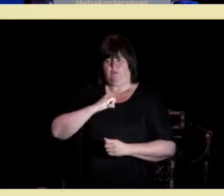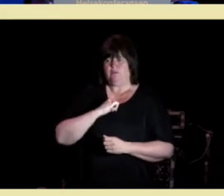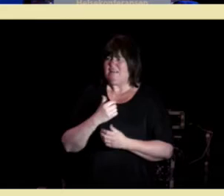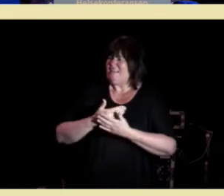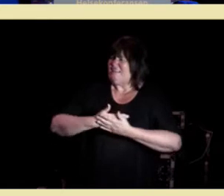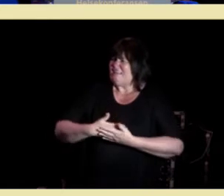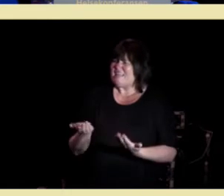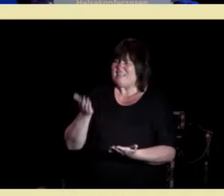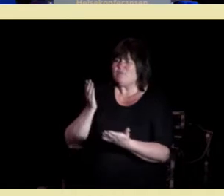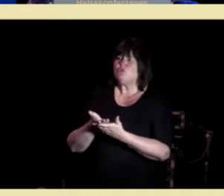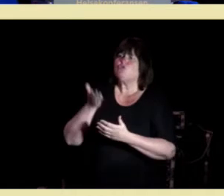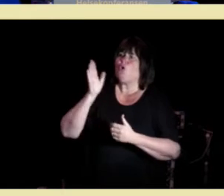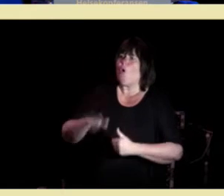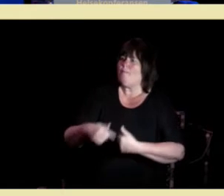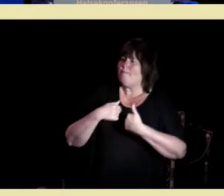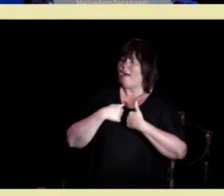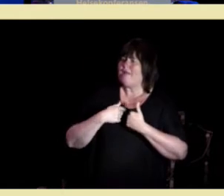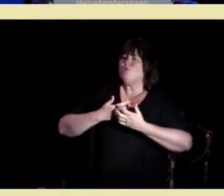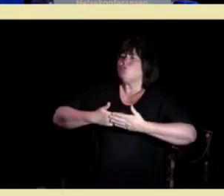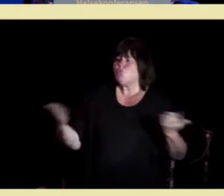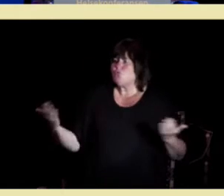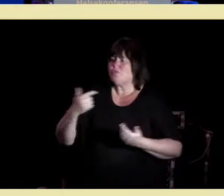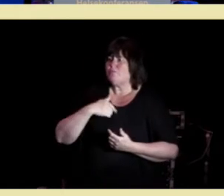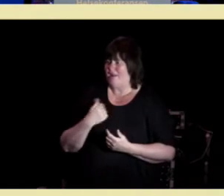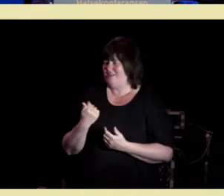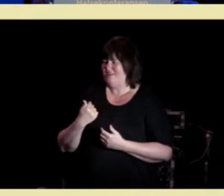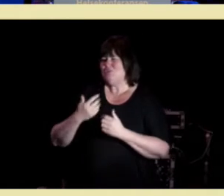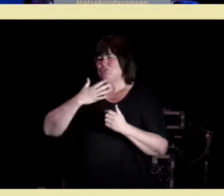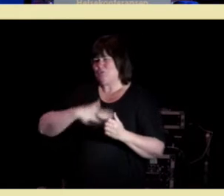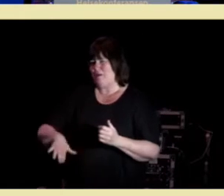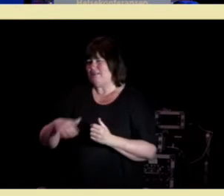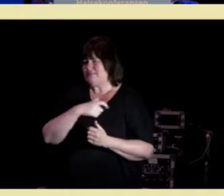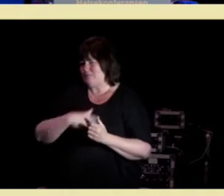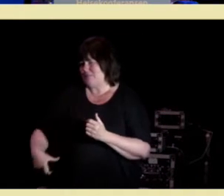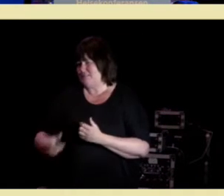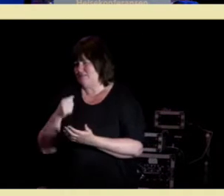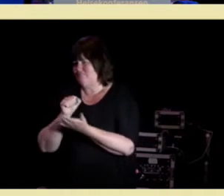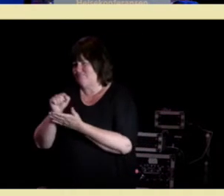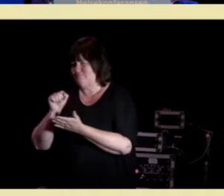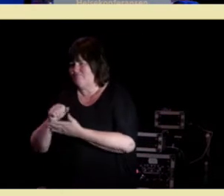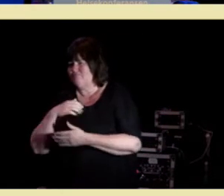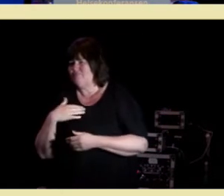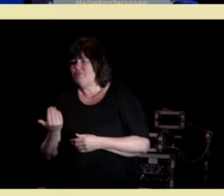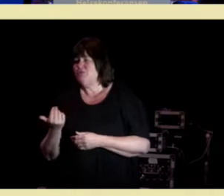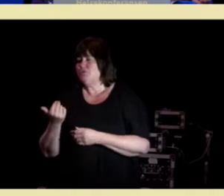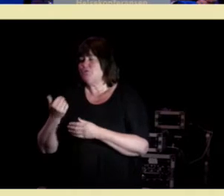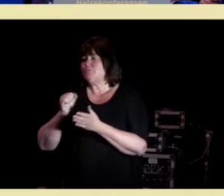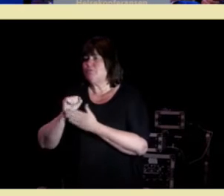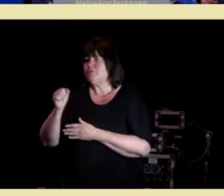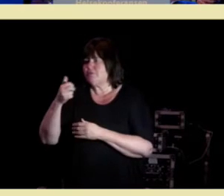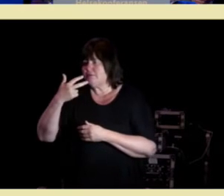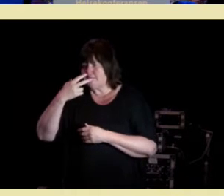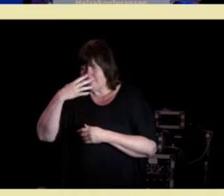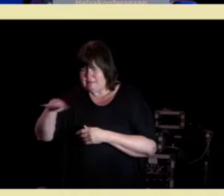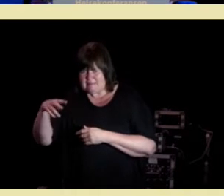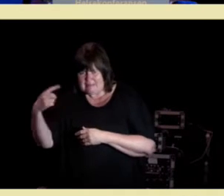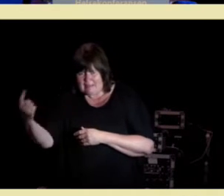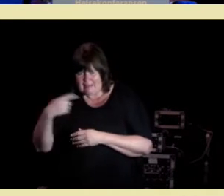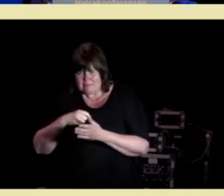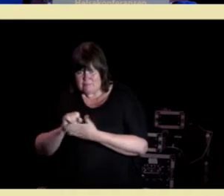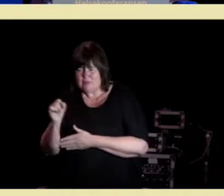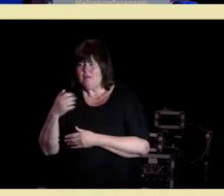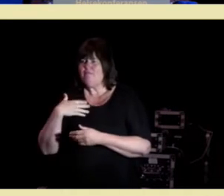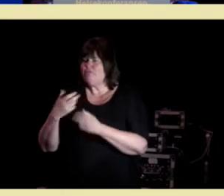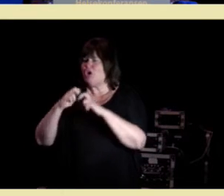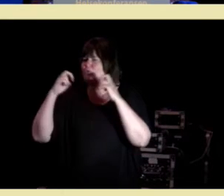uten meg som helseministeren sier en setning som vi publisert allerede i 2001 av Tom Delbanco og medarbeidere kommer fra en konferans i